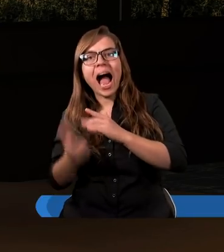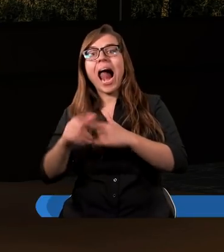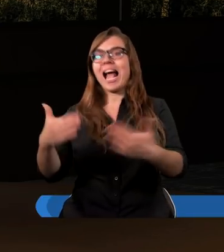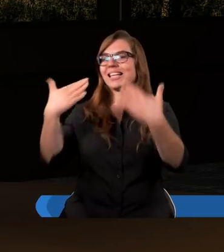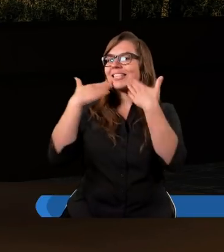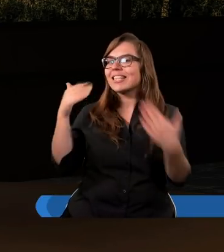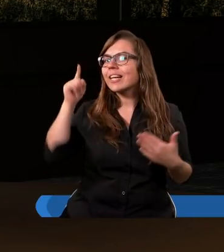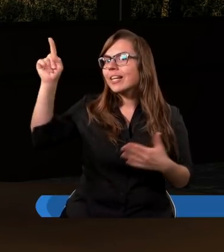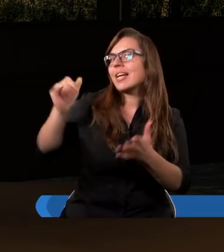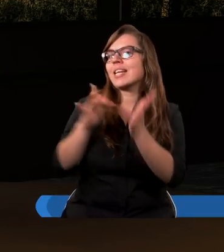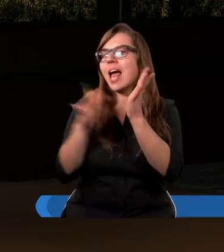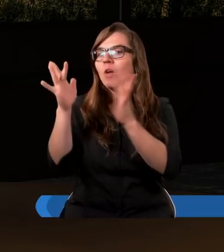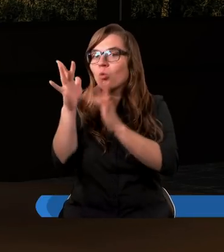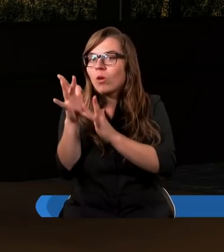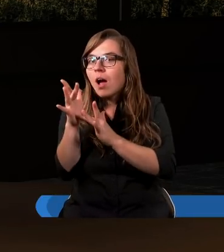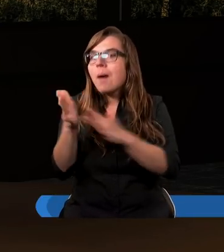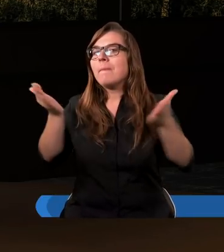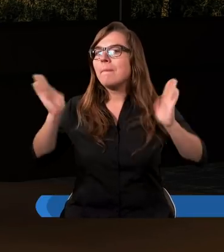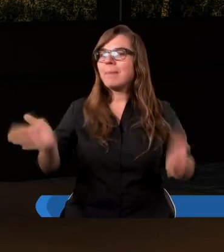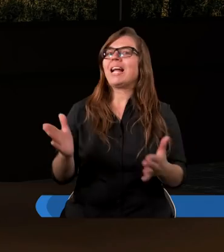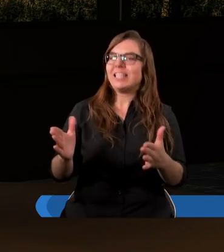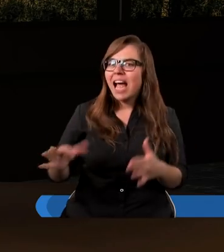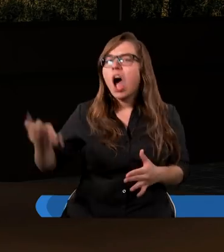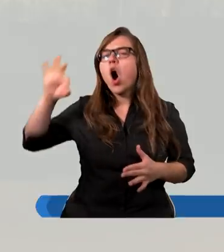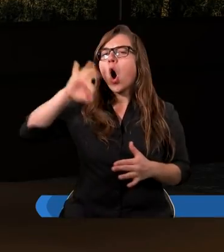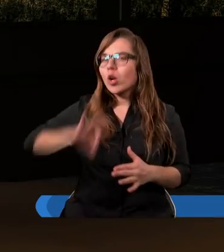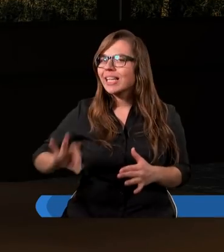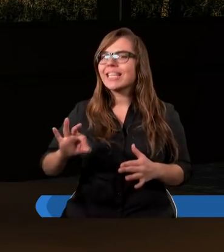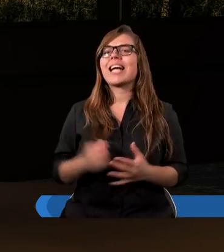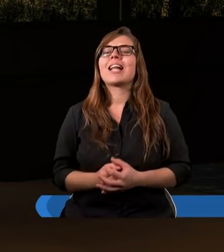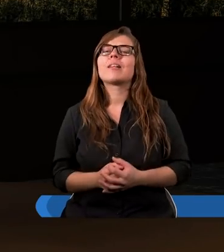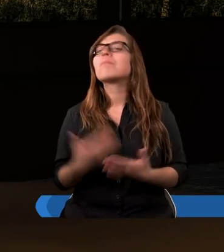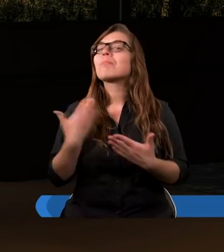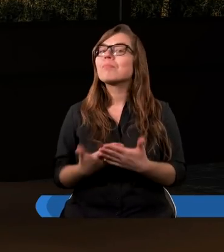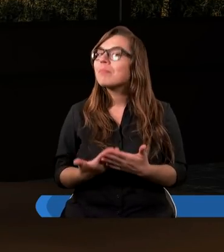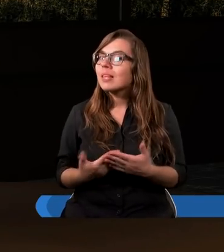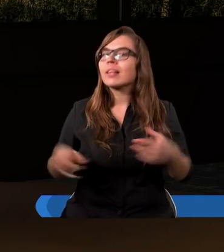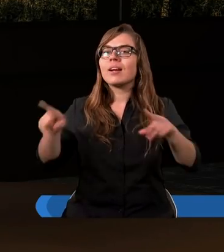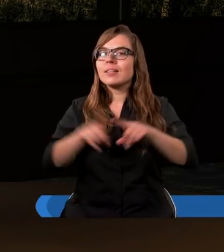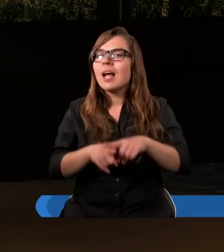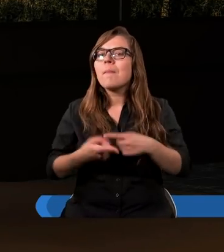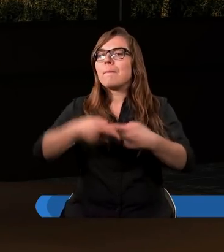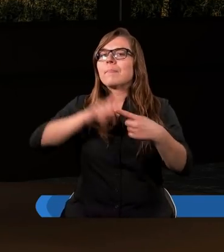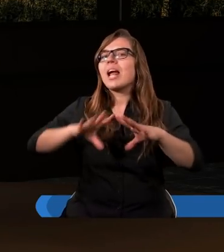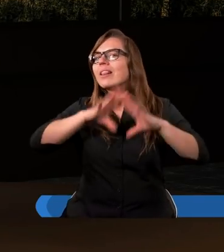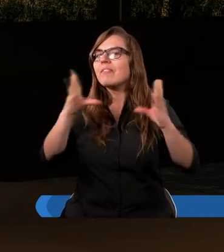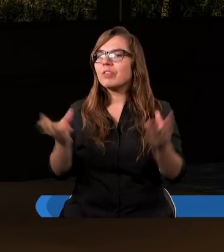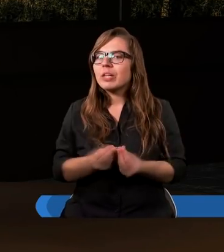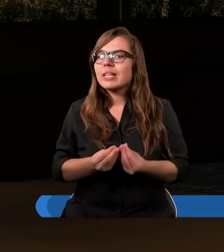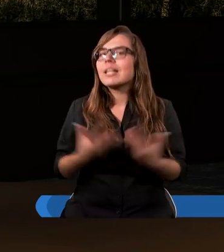Jezusowi będzie odzyskane. I dlatego też przede wszystkim